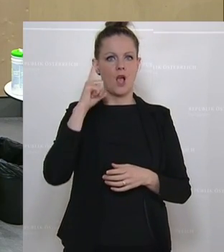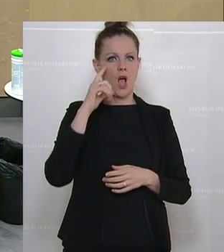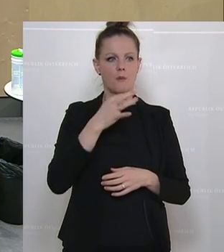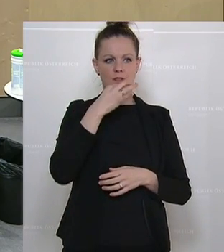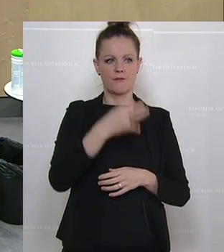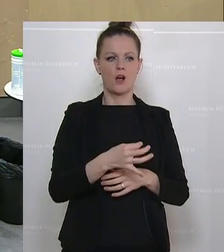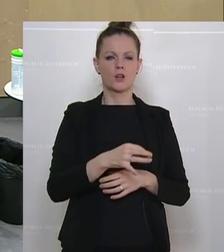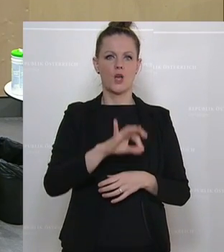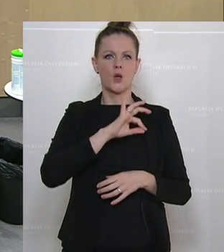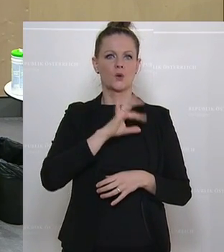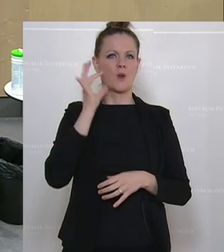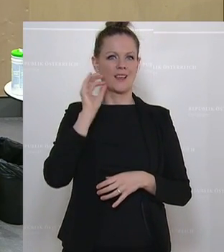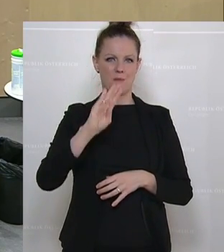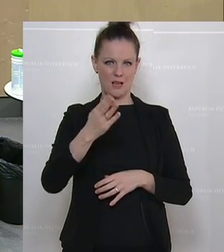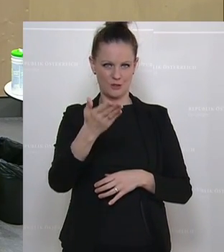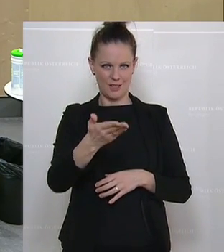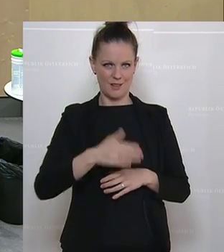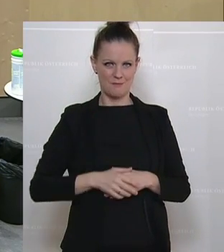wieder die Frau Kollegin Brandstetter.